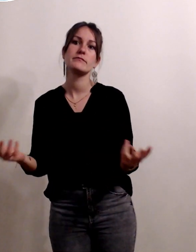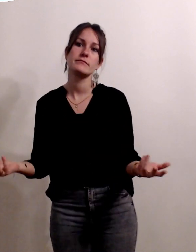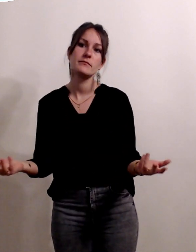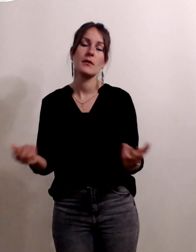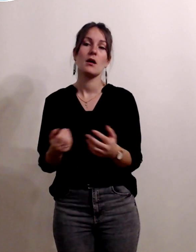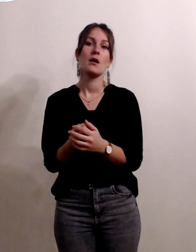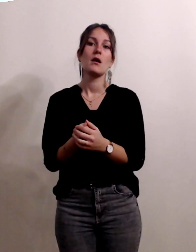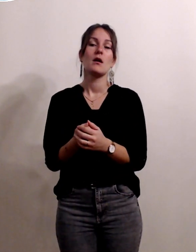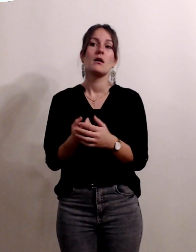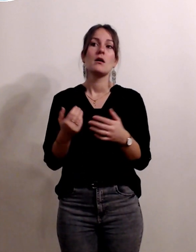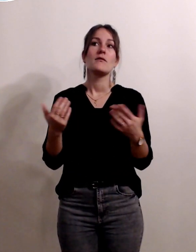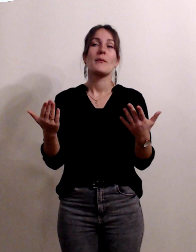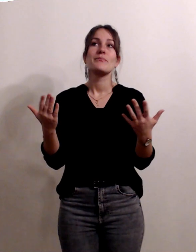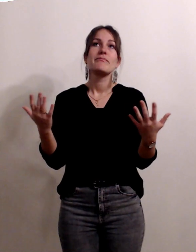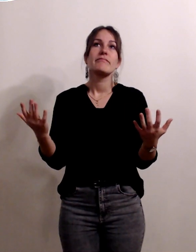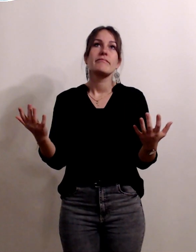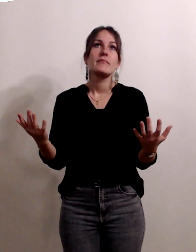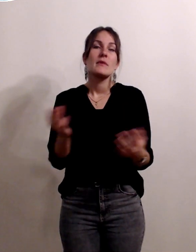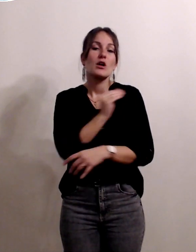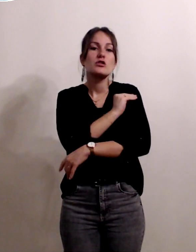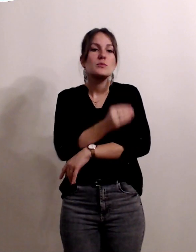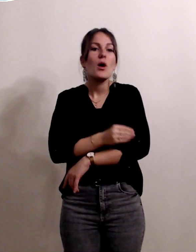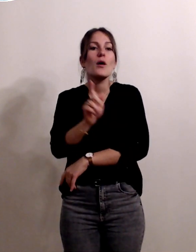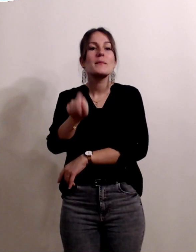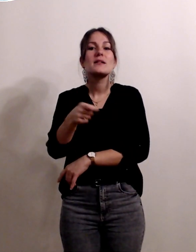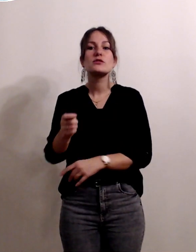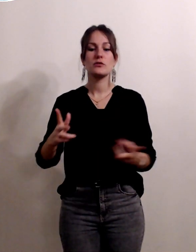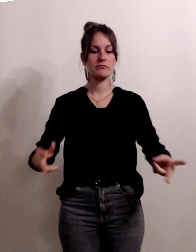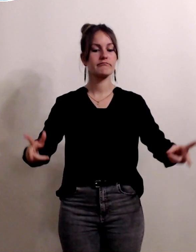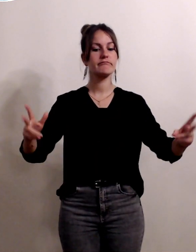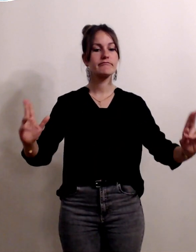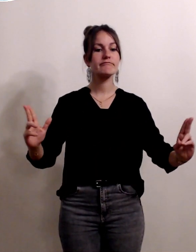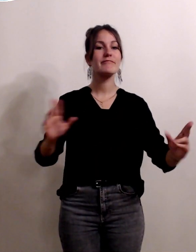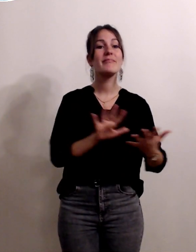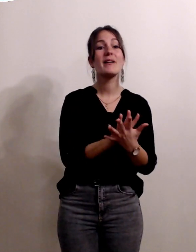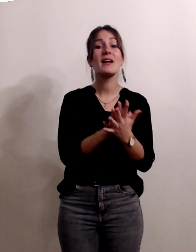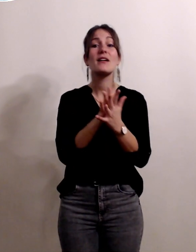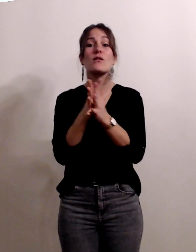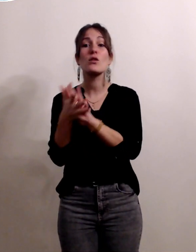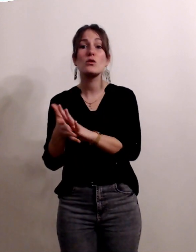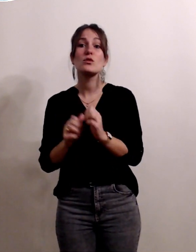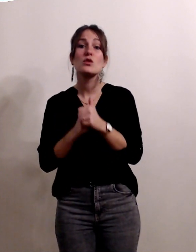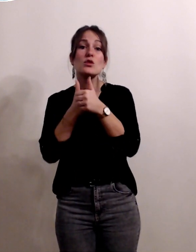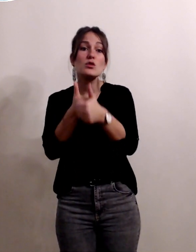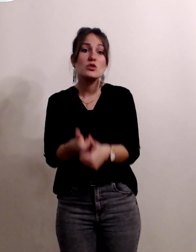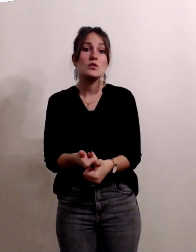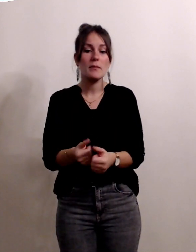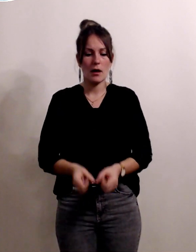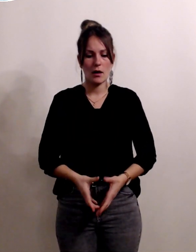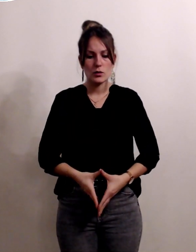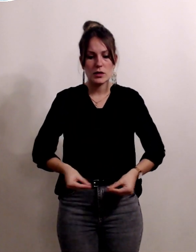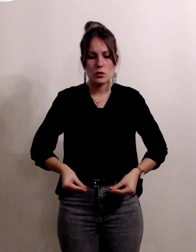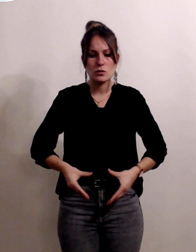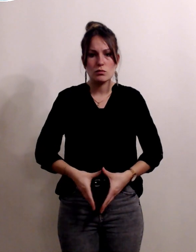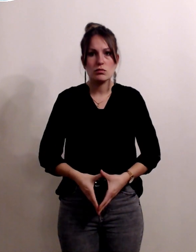va enfin les activités sportives vont évoluer au cours de la grossesse en fonction du volume de l'utérus